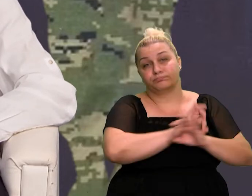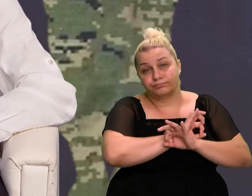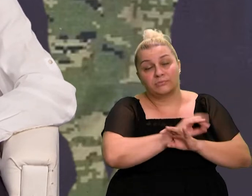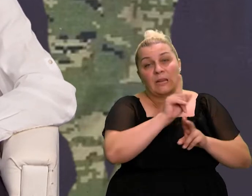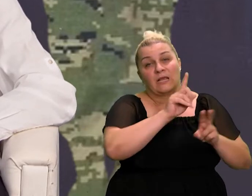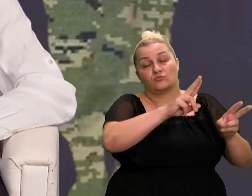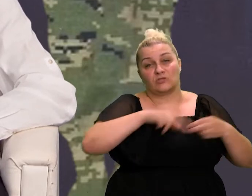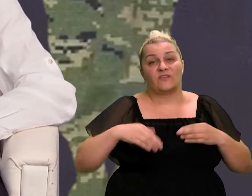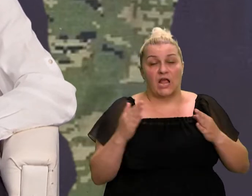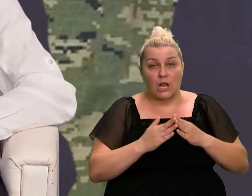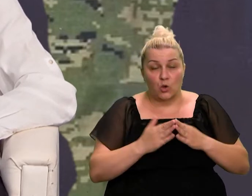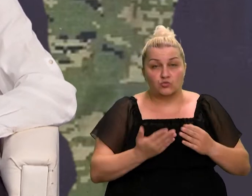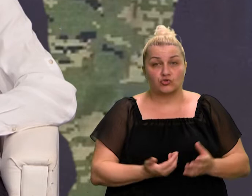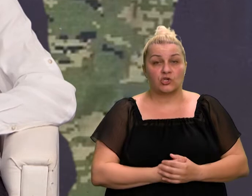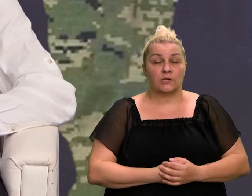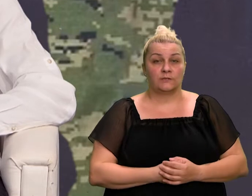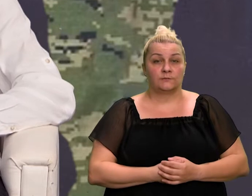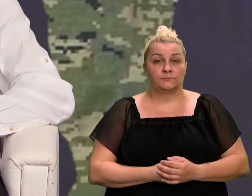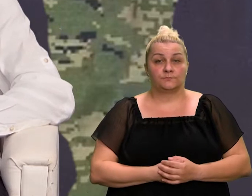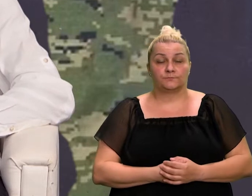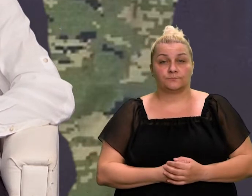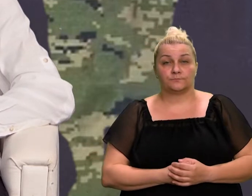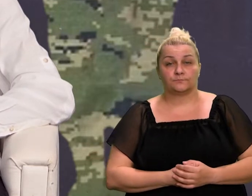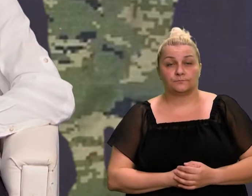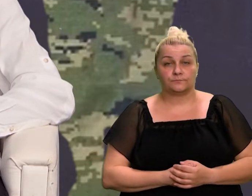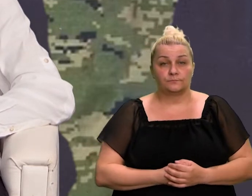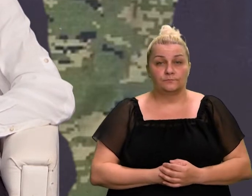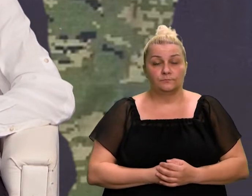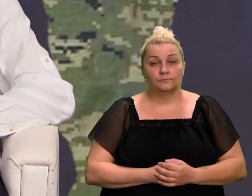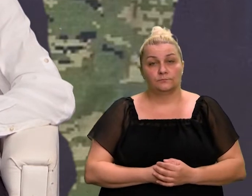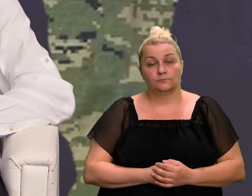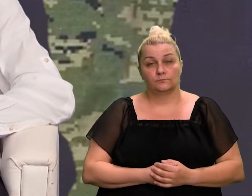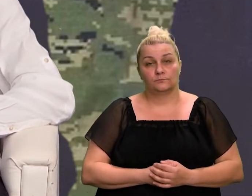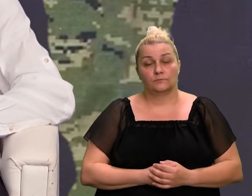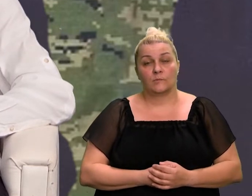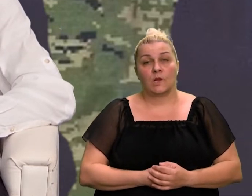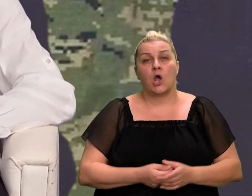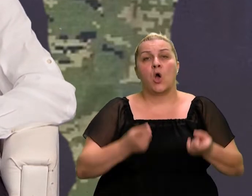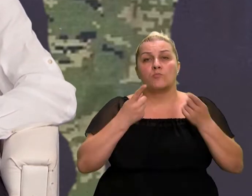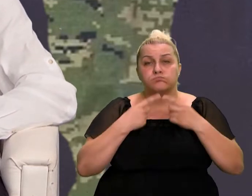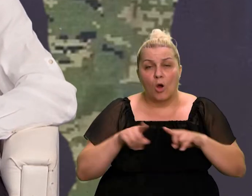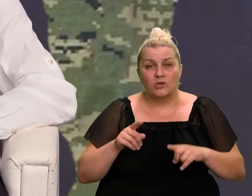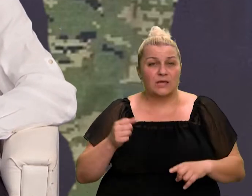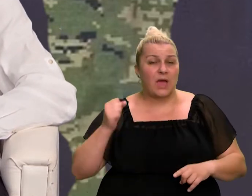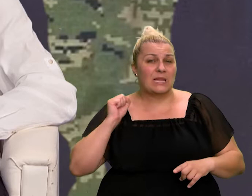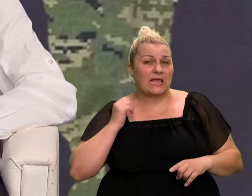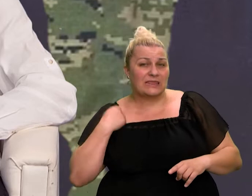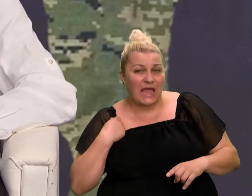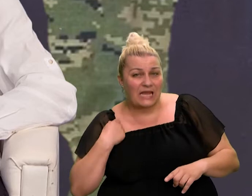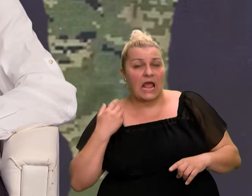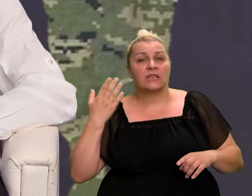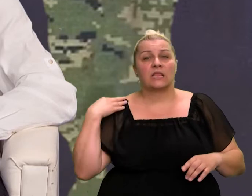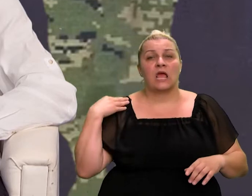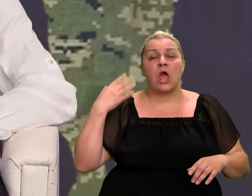kućama, zauvijek je, su položili svoje živote na otara domovine. Poseban teret ante